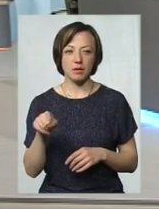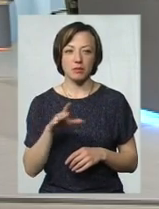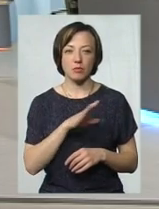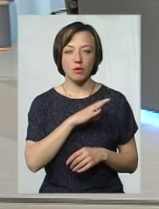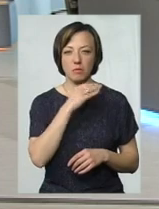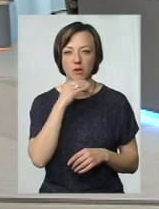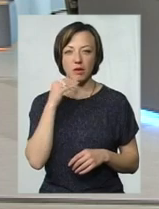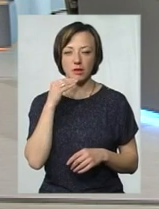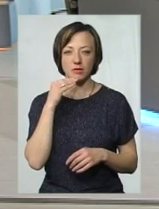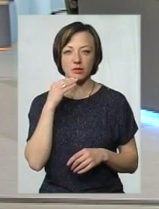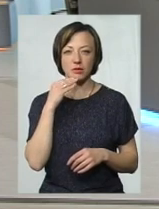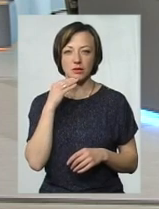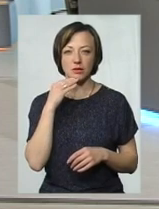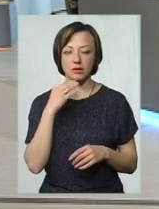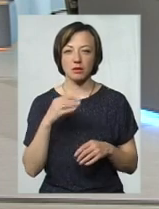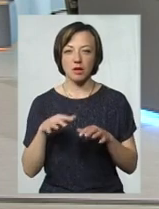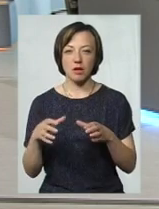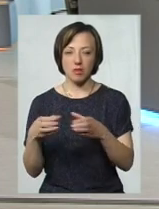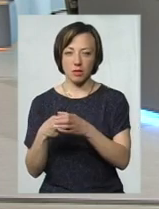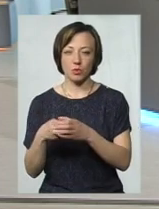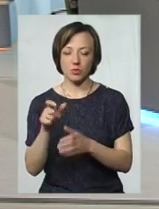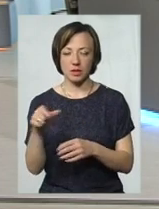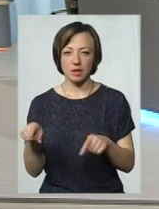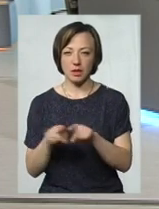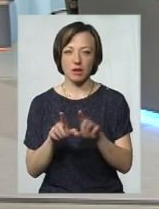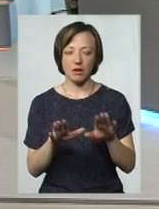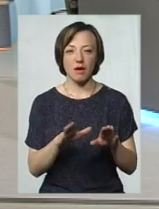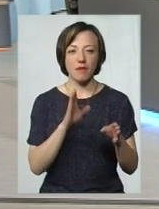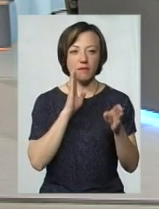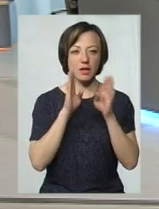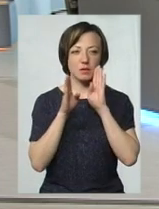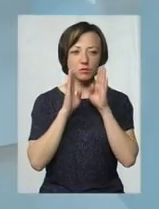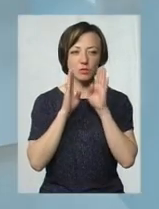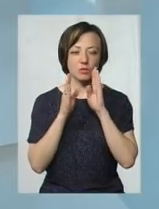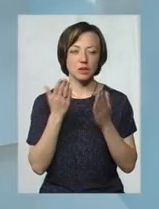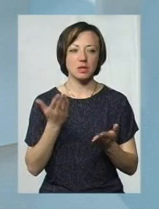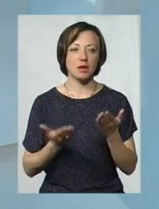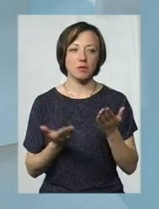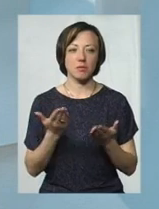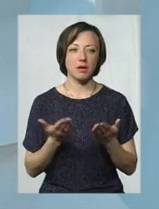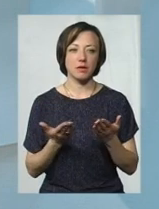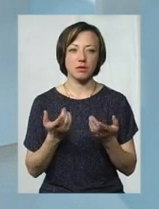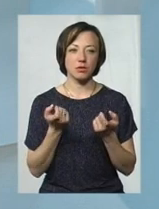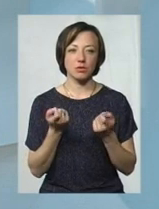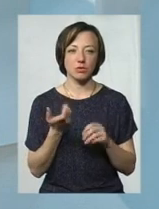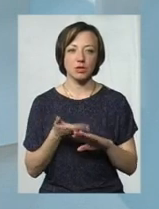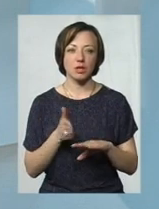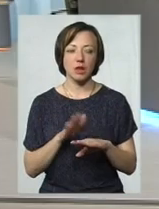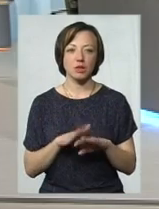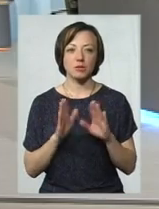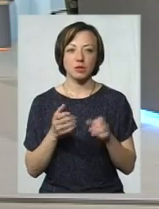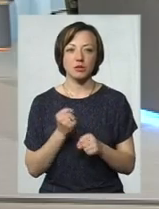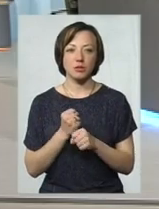багато, і така публіка. У Фейсбуці, напевно, це трошки тяжче буде